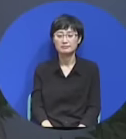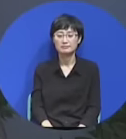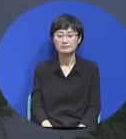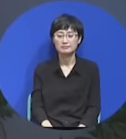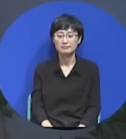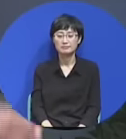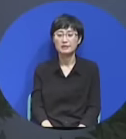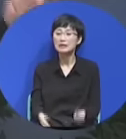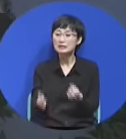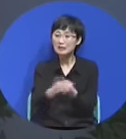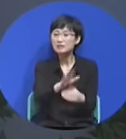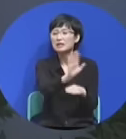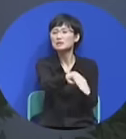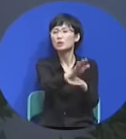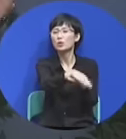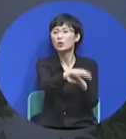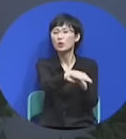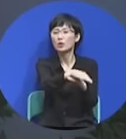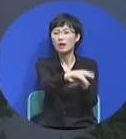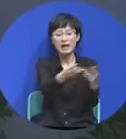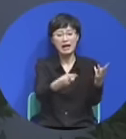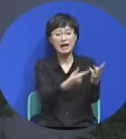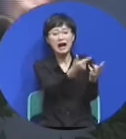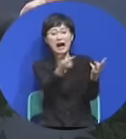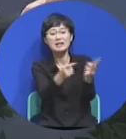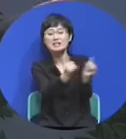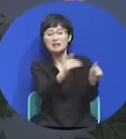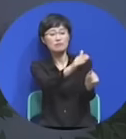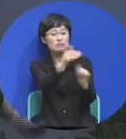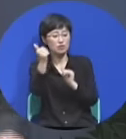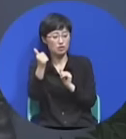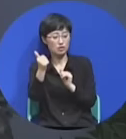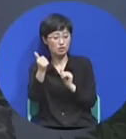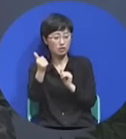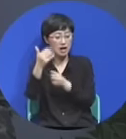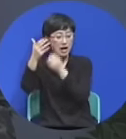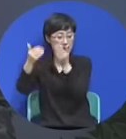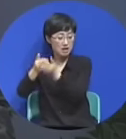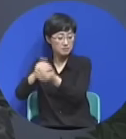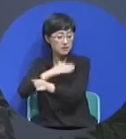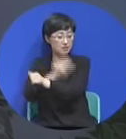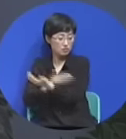그래서 갈릴리 사람 불러 약속 하기를 능력 받으라 그랬잖아요